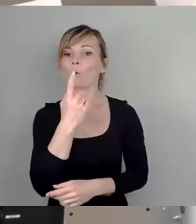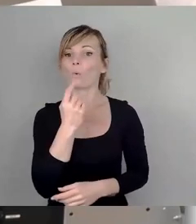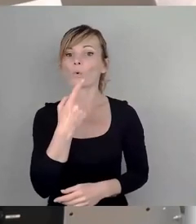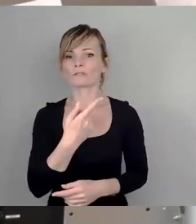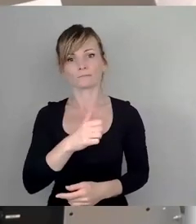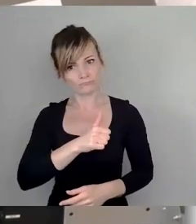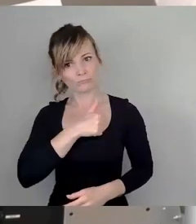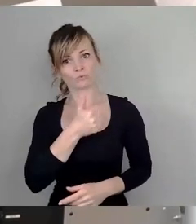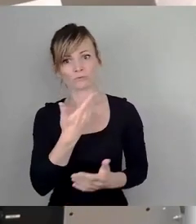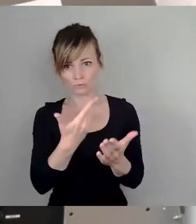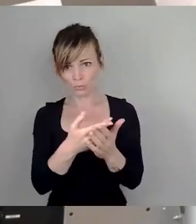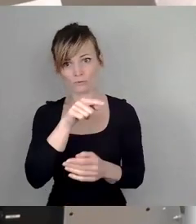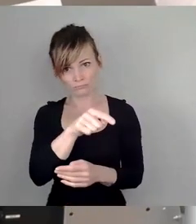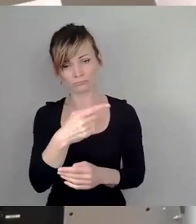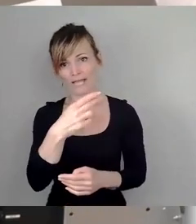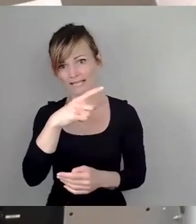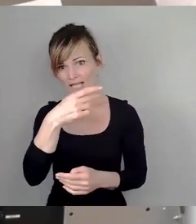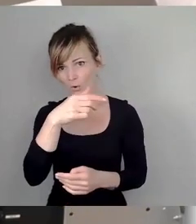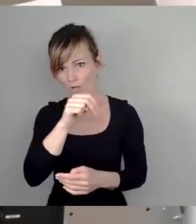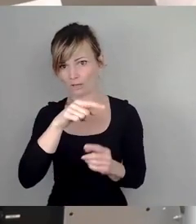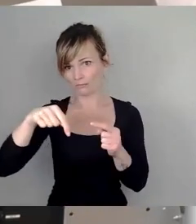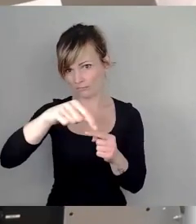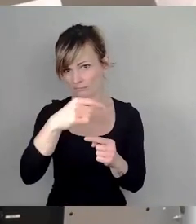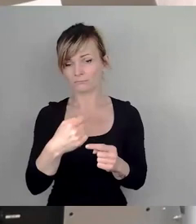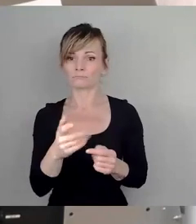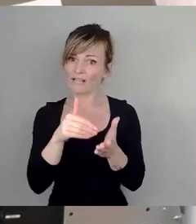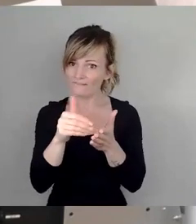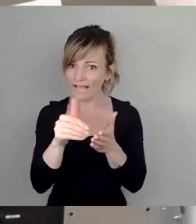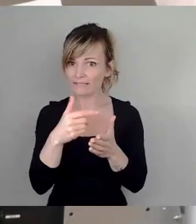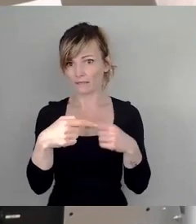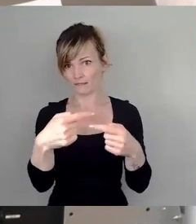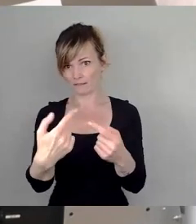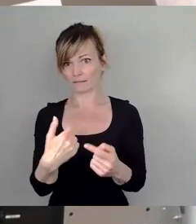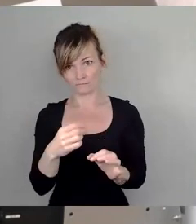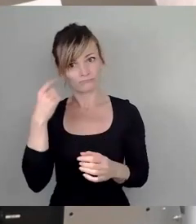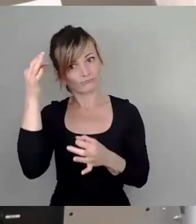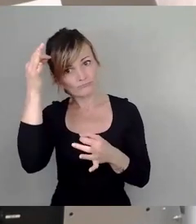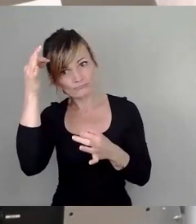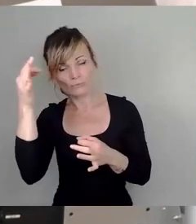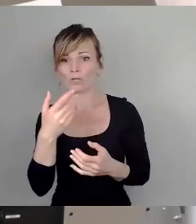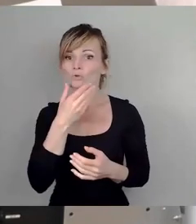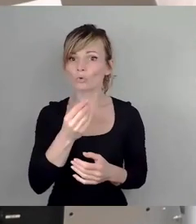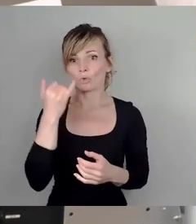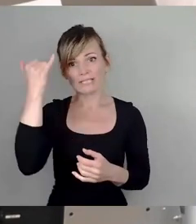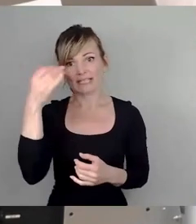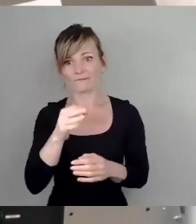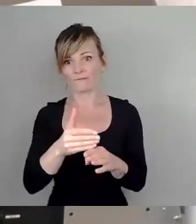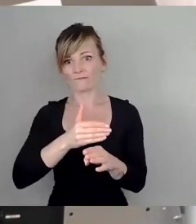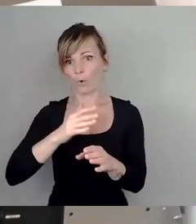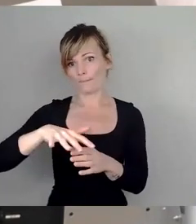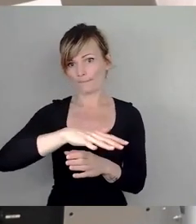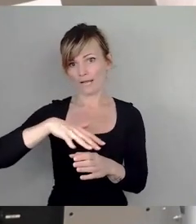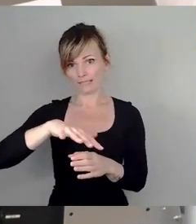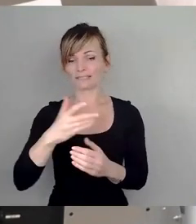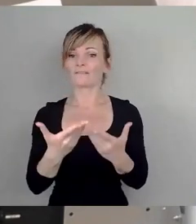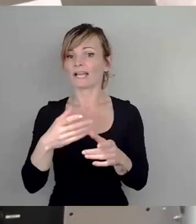weiterzumachen. Sie haben das ist tatsächlich eine sehr schöne Bespielung des Vorplatzes und vielleicht gibt es ja Lösungen, dass die